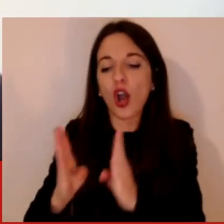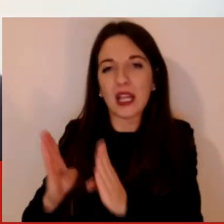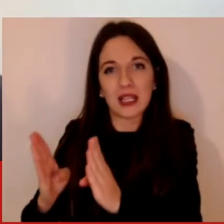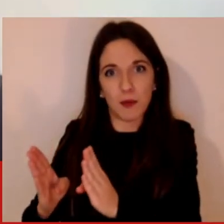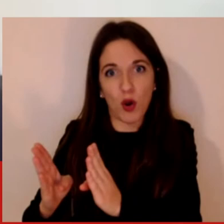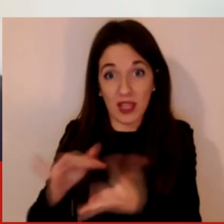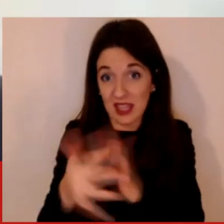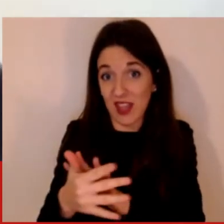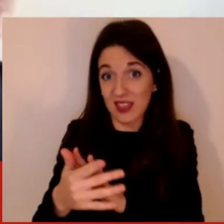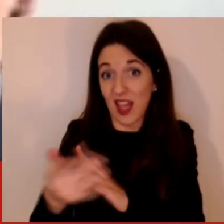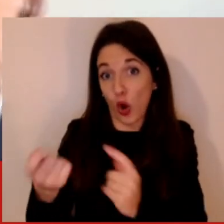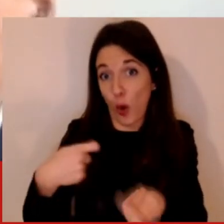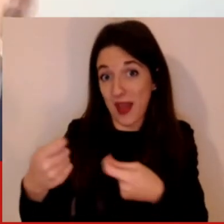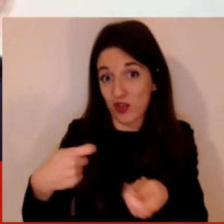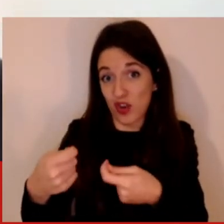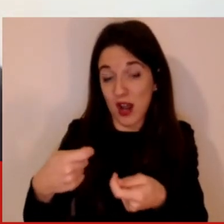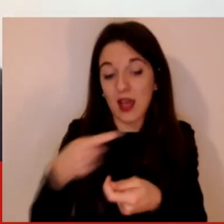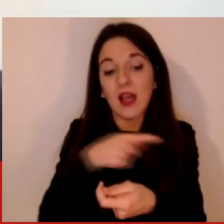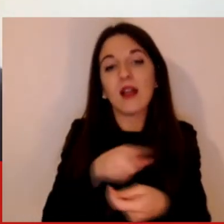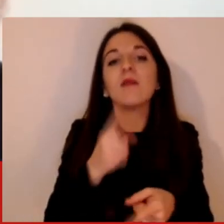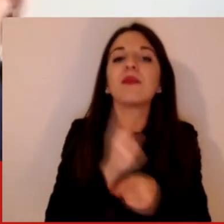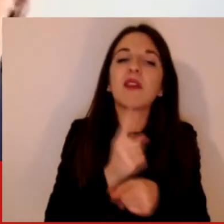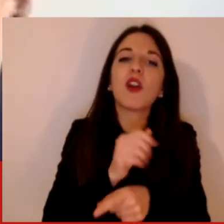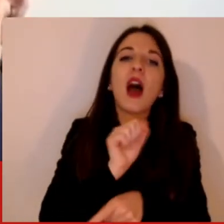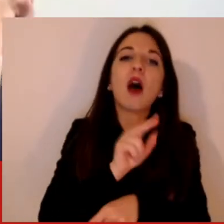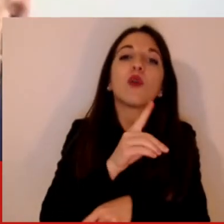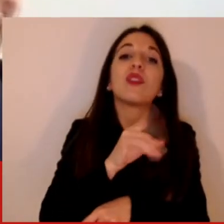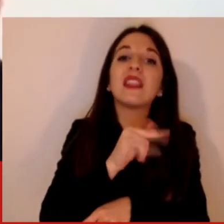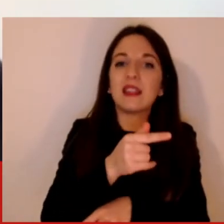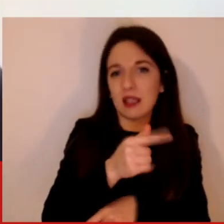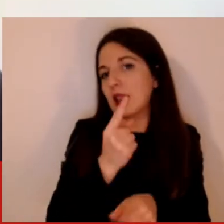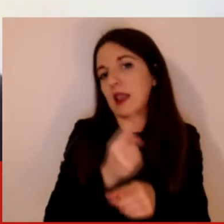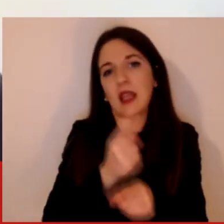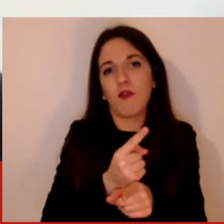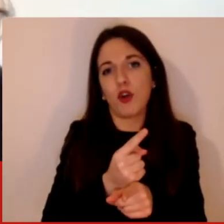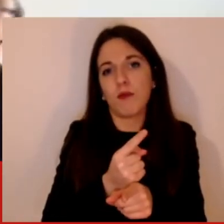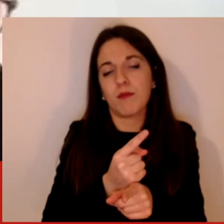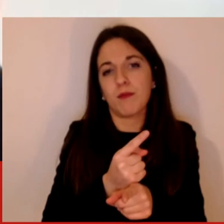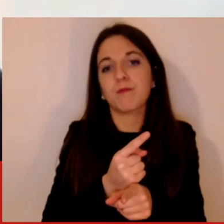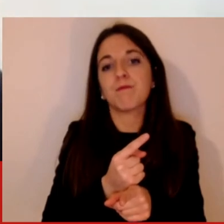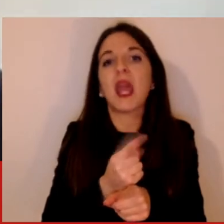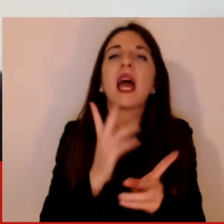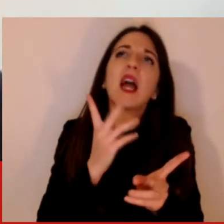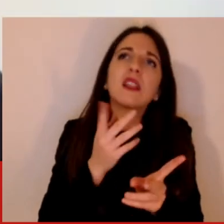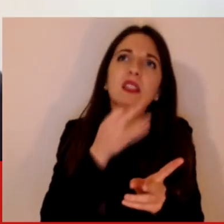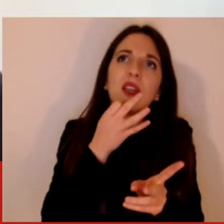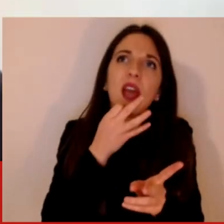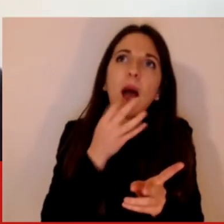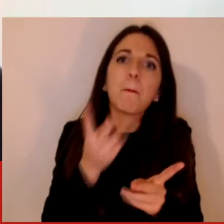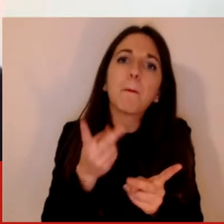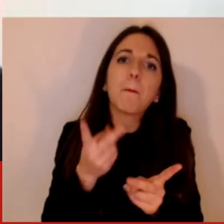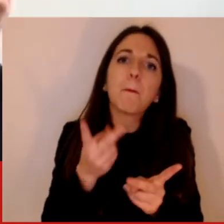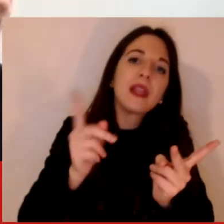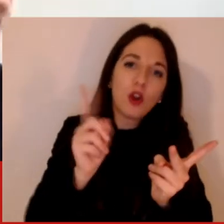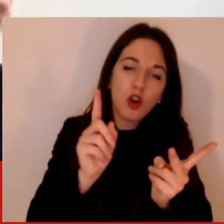abbia degli audit anche se di tipo chiuso, non devono essere di tipo pubblico ma da specifiche agenzie, bisogna sviluppare